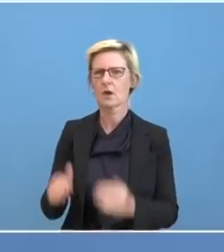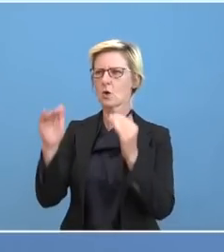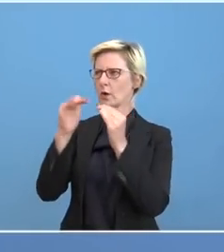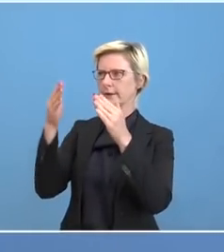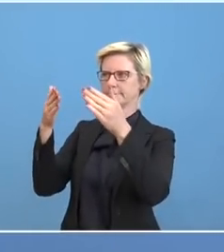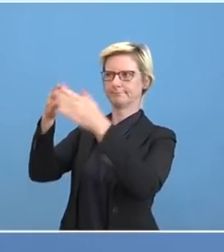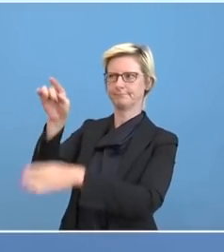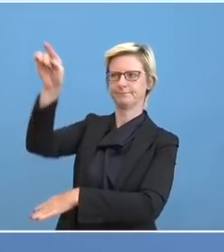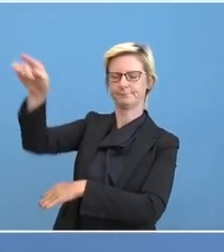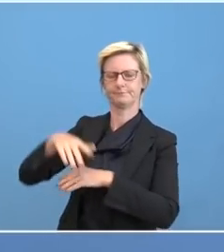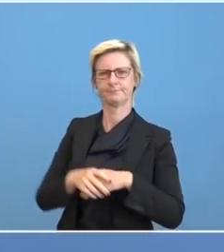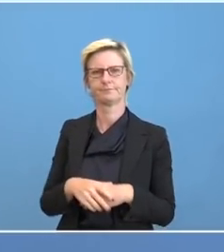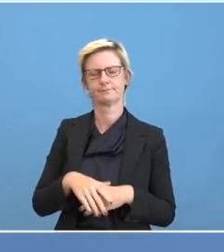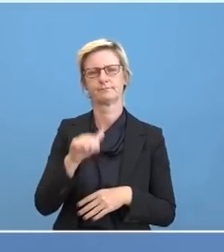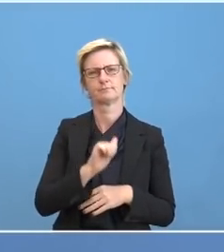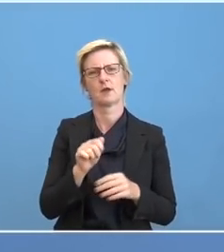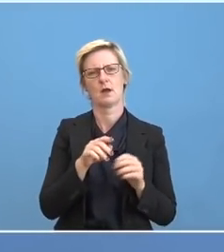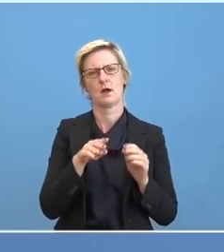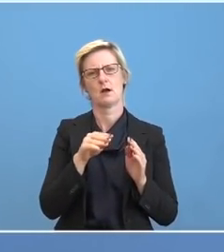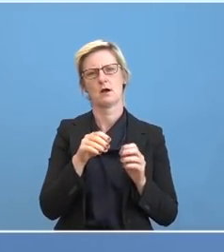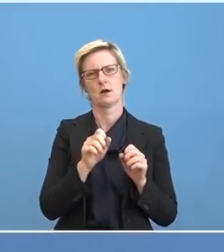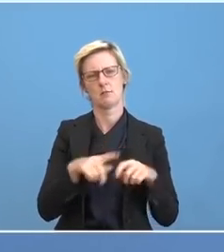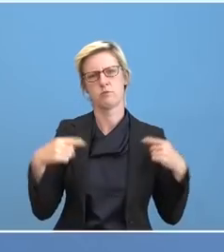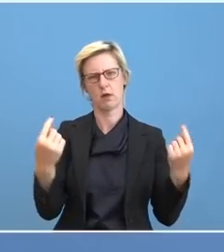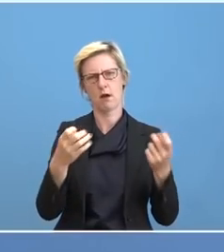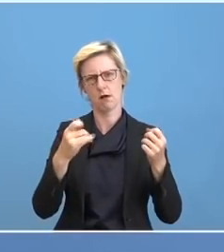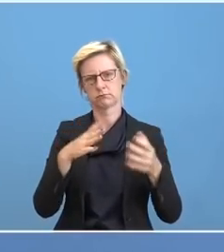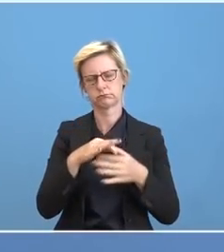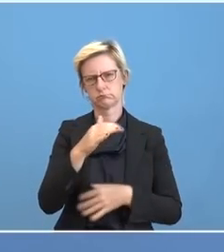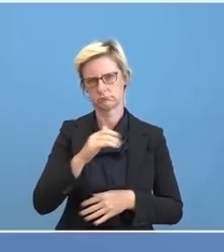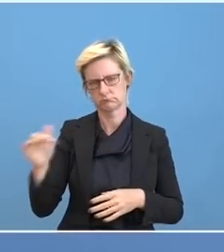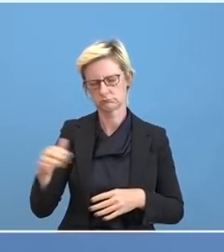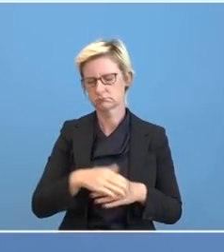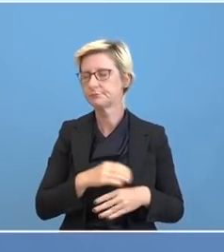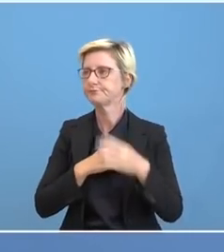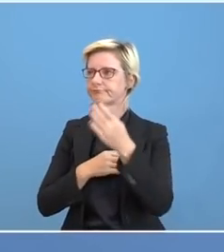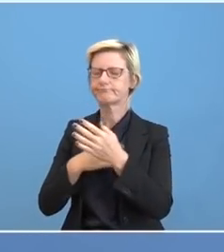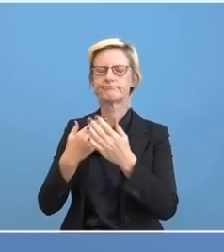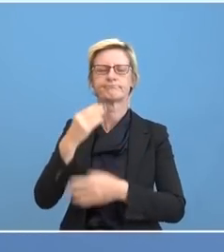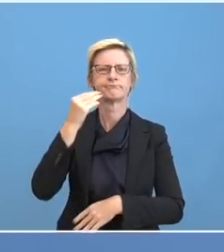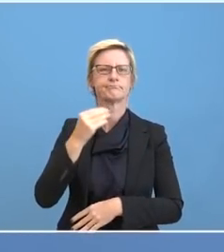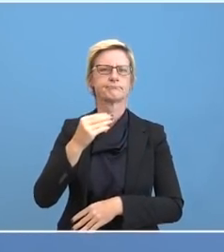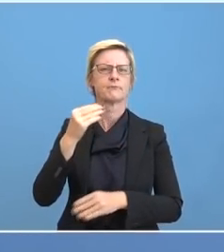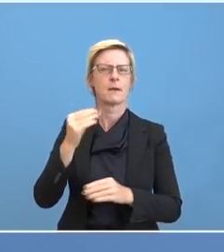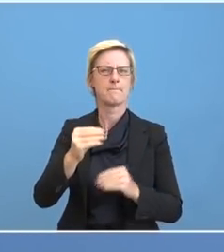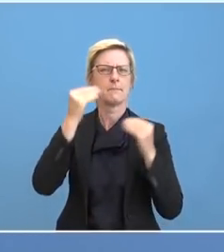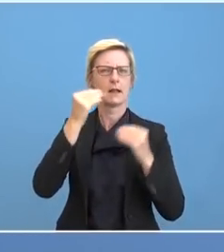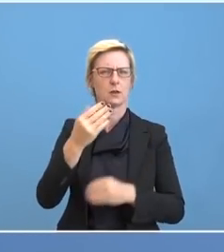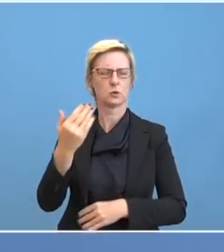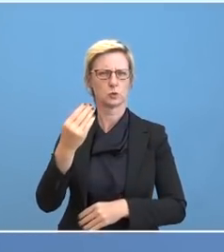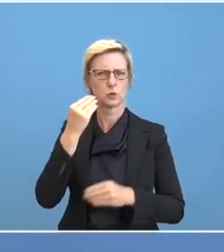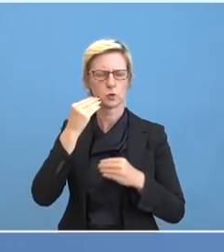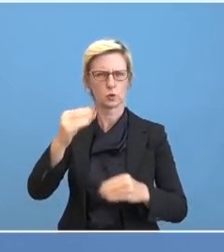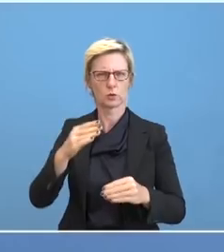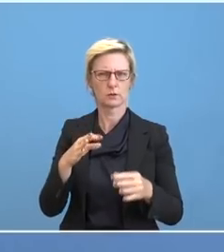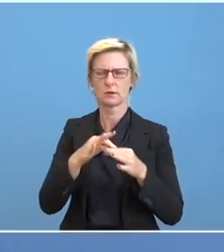Ja, Tonia Mastroboni, La Repubblica. Ich wollte noch mal zu Fragen zu... Es gab Meldungen über eine Sendung, in der der finnische